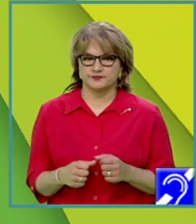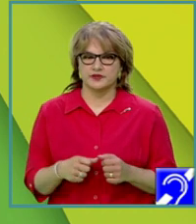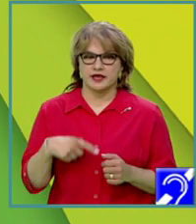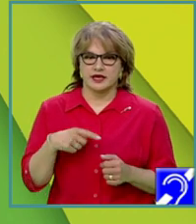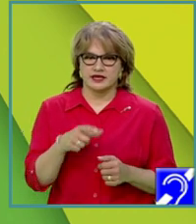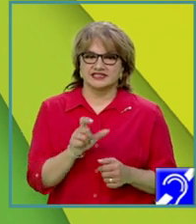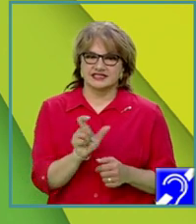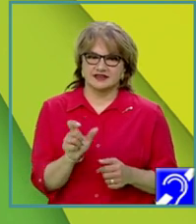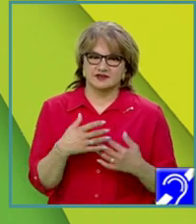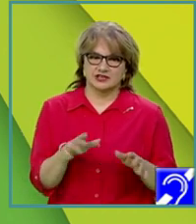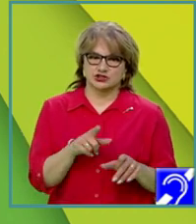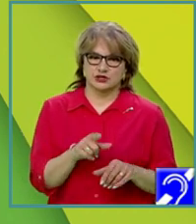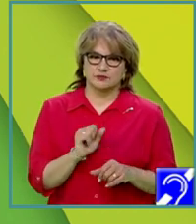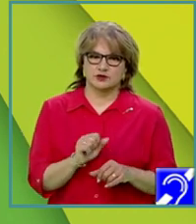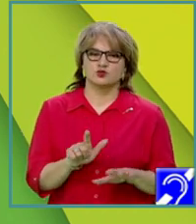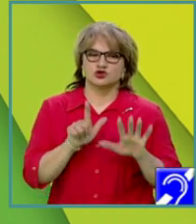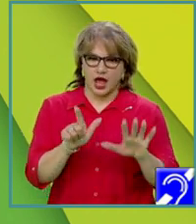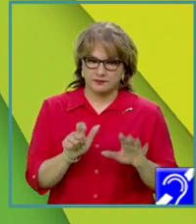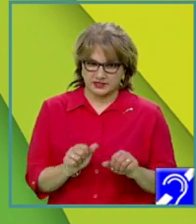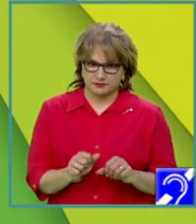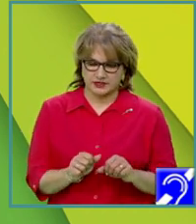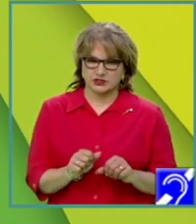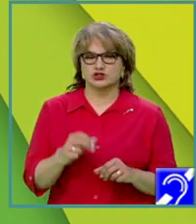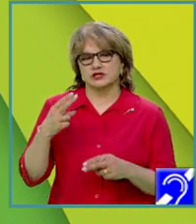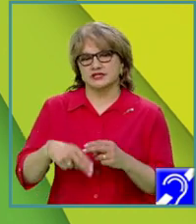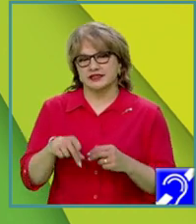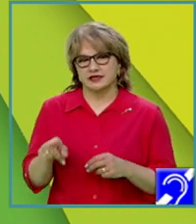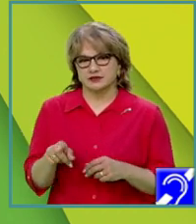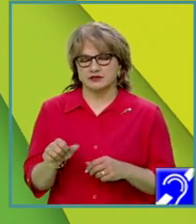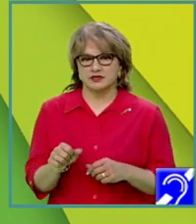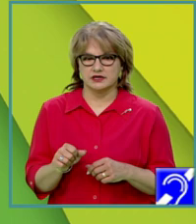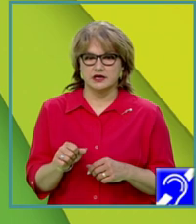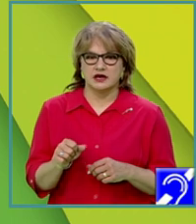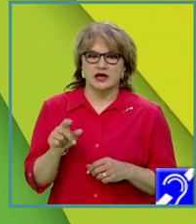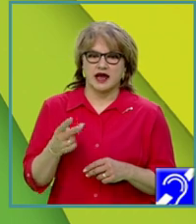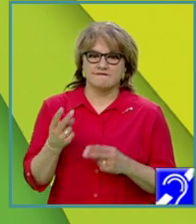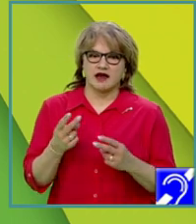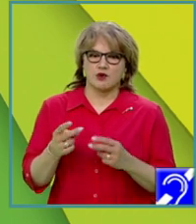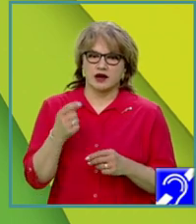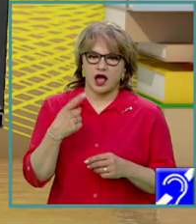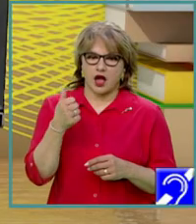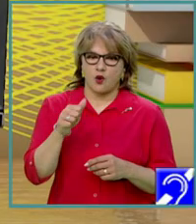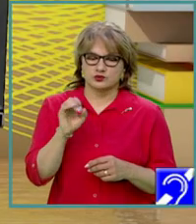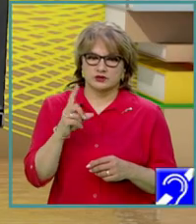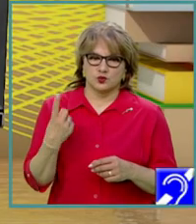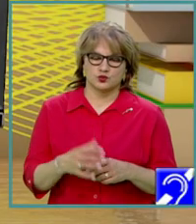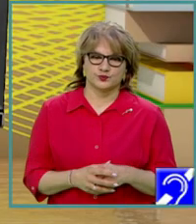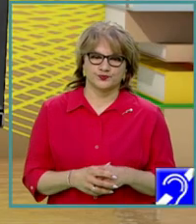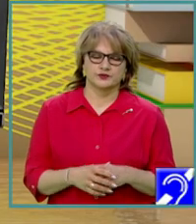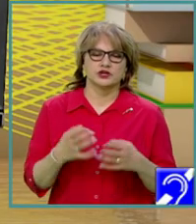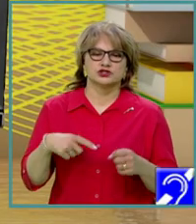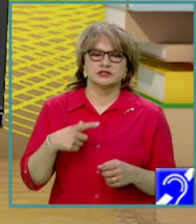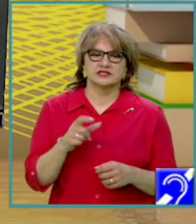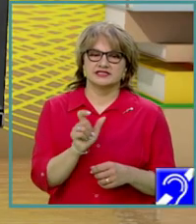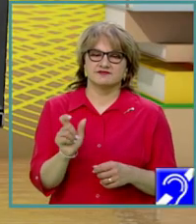secvența care începe cu valoarea 17 și se termină la valoarea 101. Ce sunt secvențele de